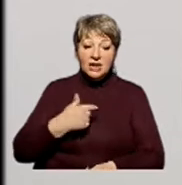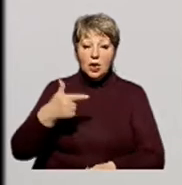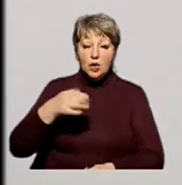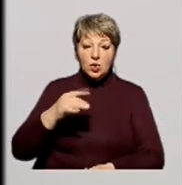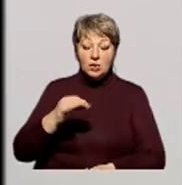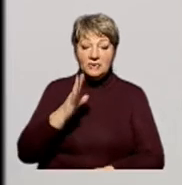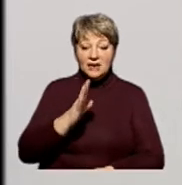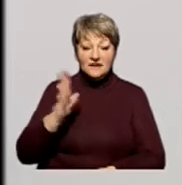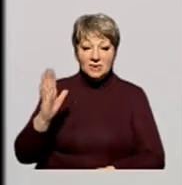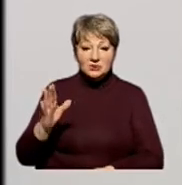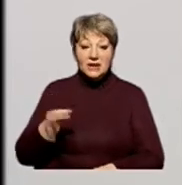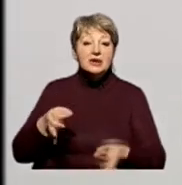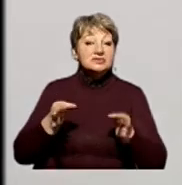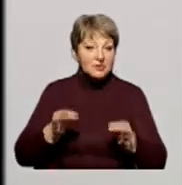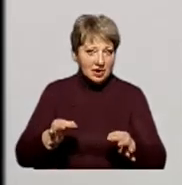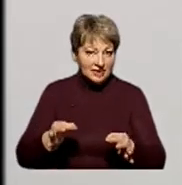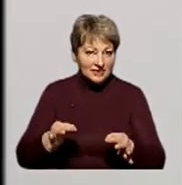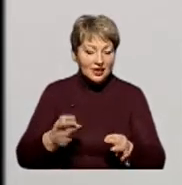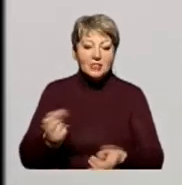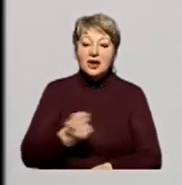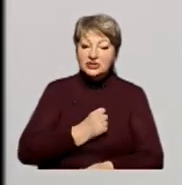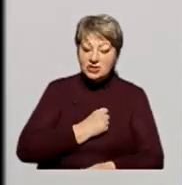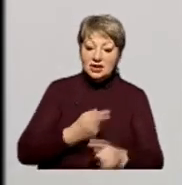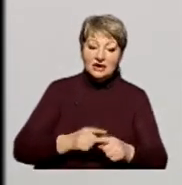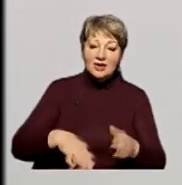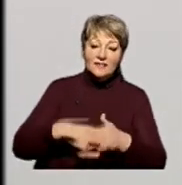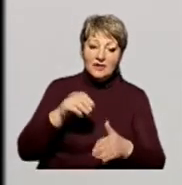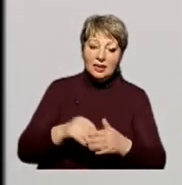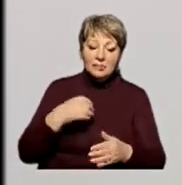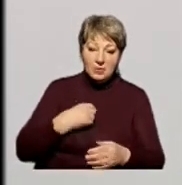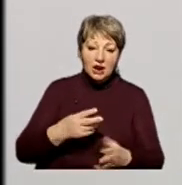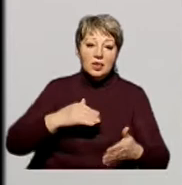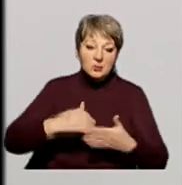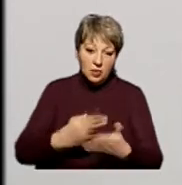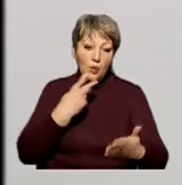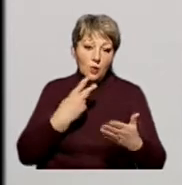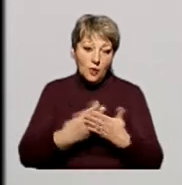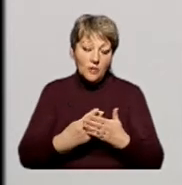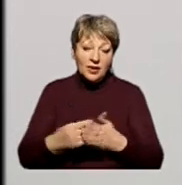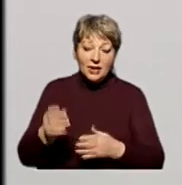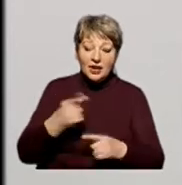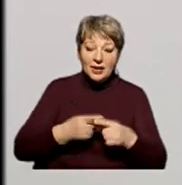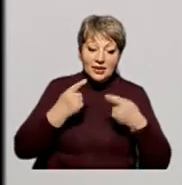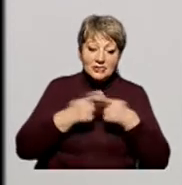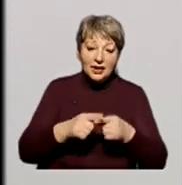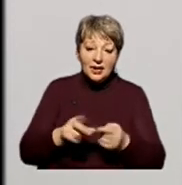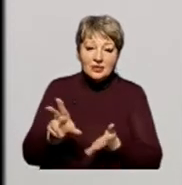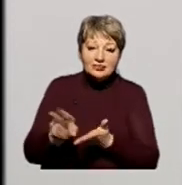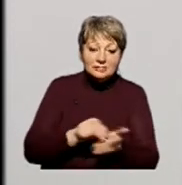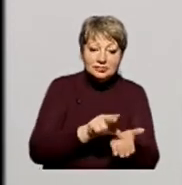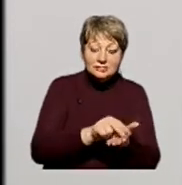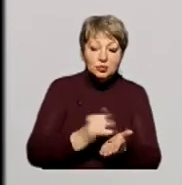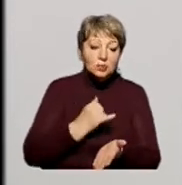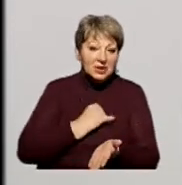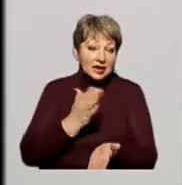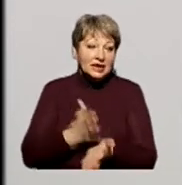Володимирович. Справжній. Тому що, на жаль, на цих виборах ми вчергово побачимо технологію двійників, коли в мене є